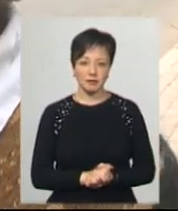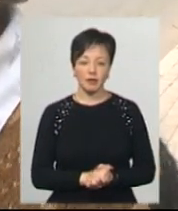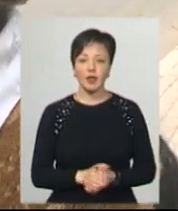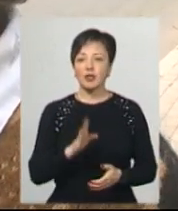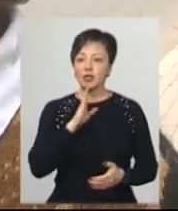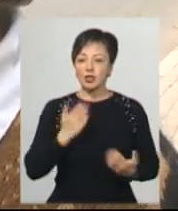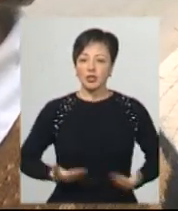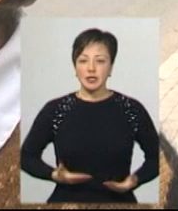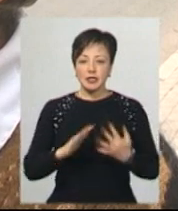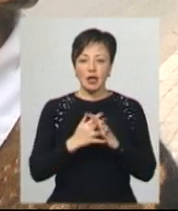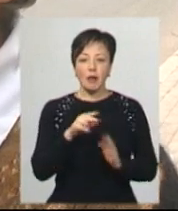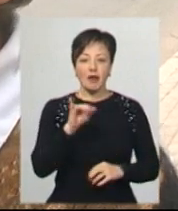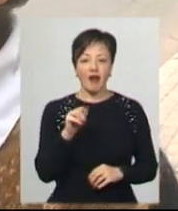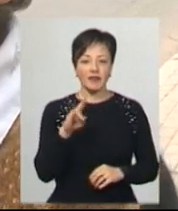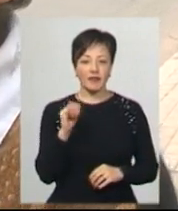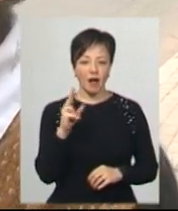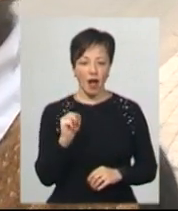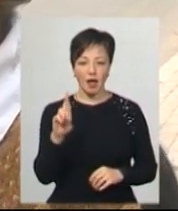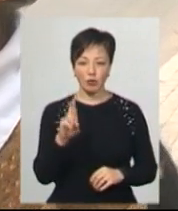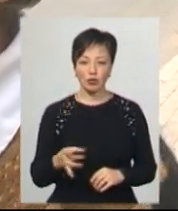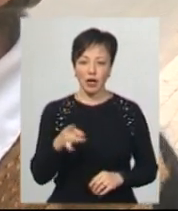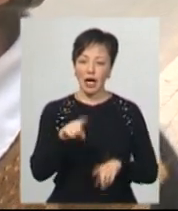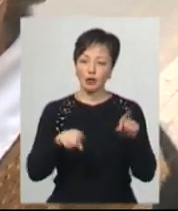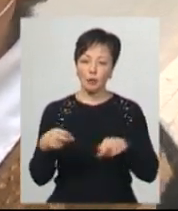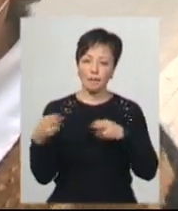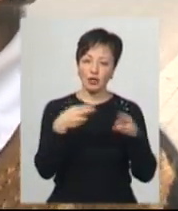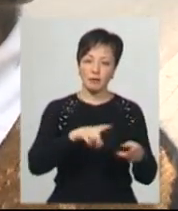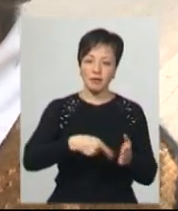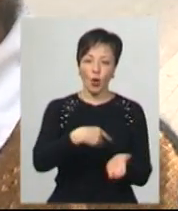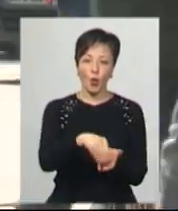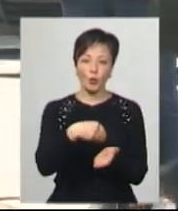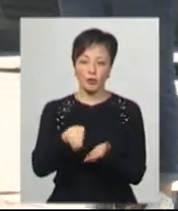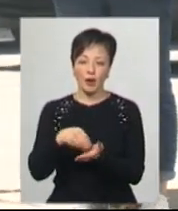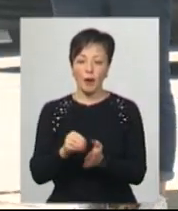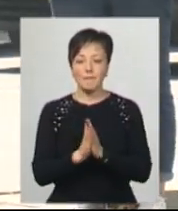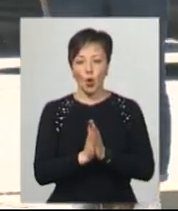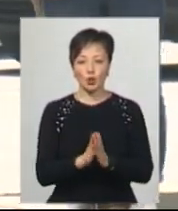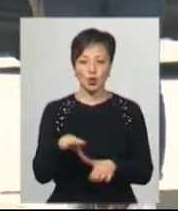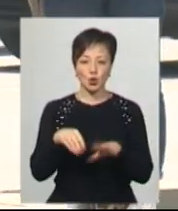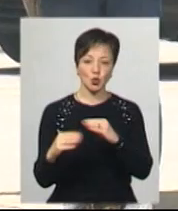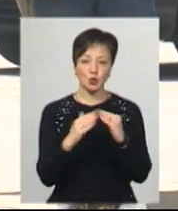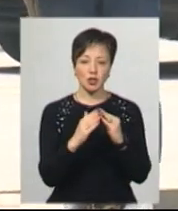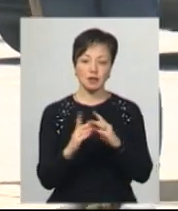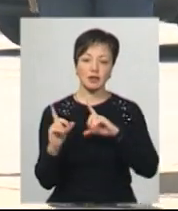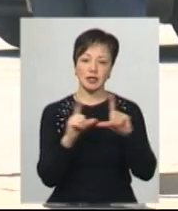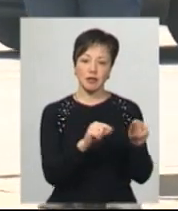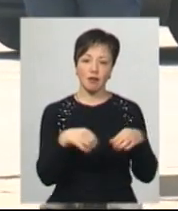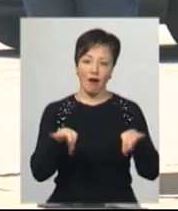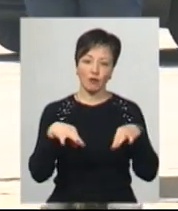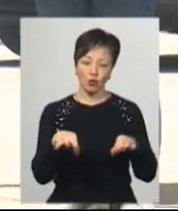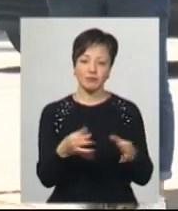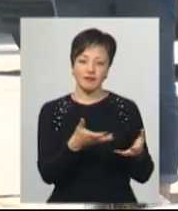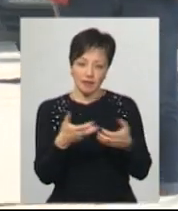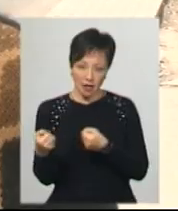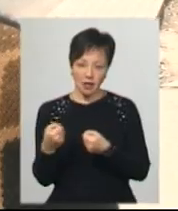Жителька села Правдівка, що на Єрмеленеччині, Євгенія іноді приїжджає до міста на закупи. Каже, просить сусіда, коли той їде на авто до міста, взяти її з